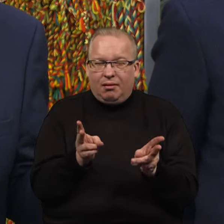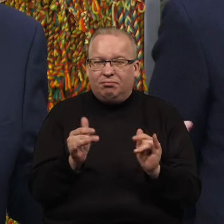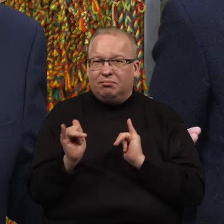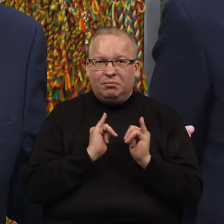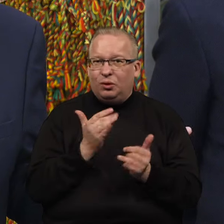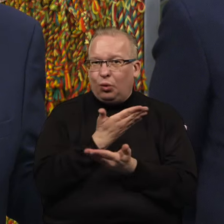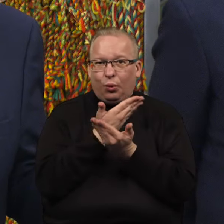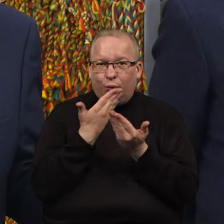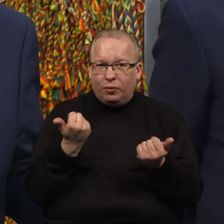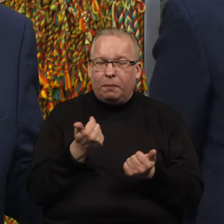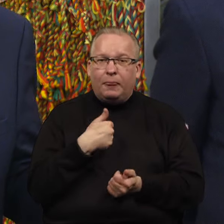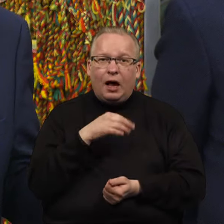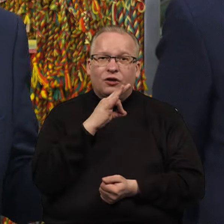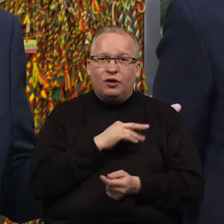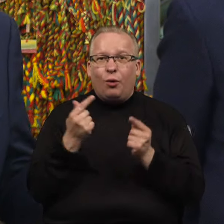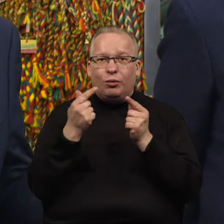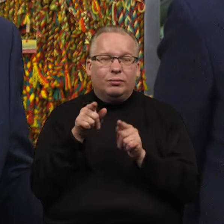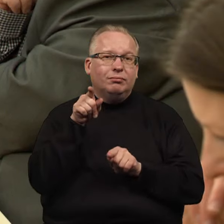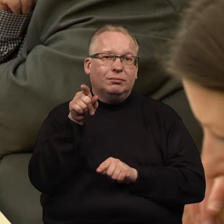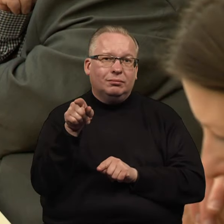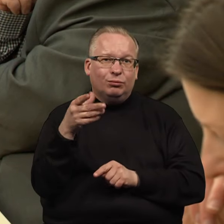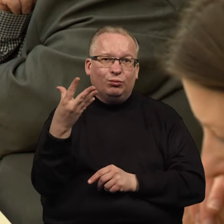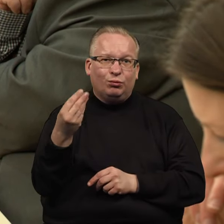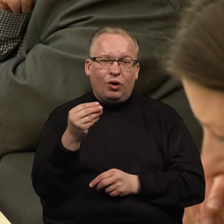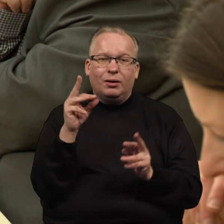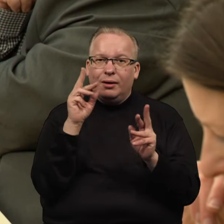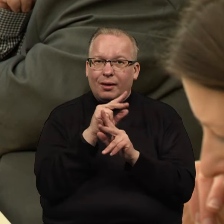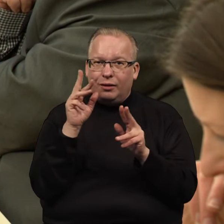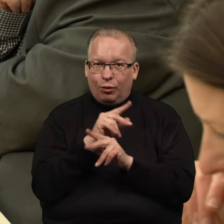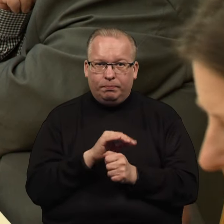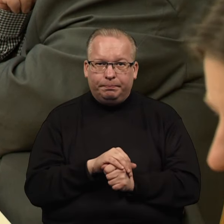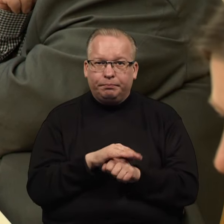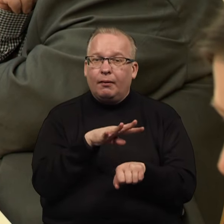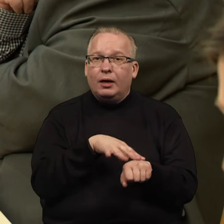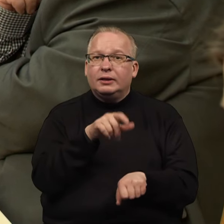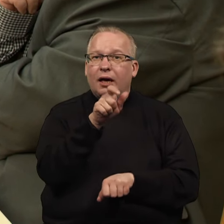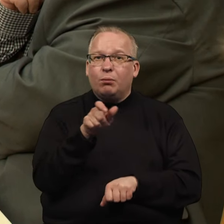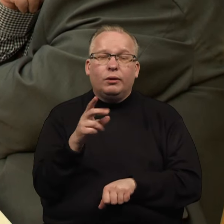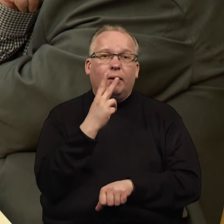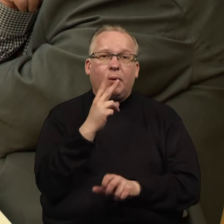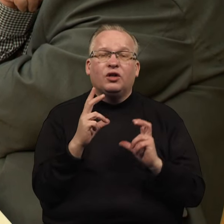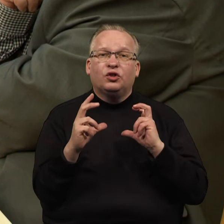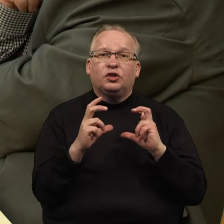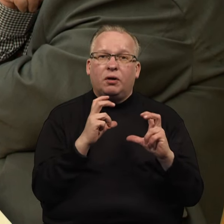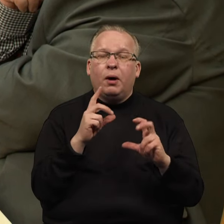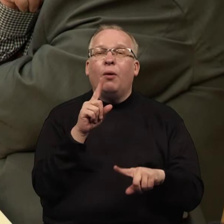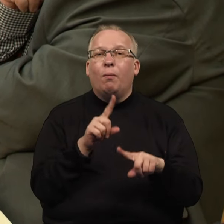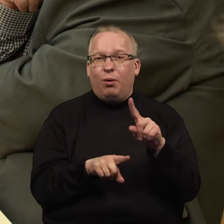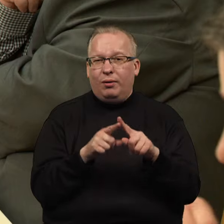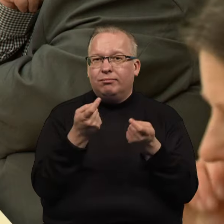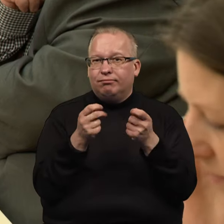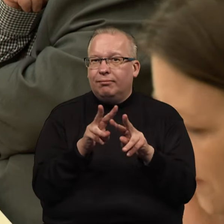Aš tik pasinaudoju varžovų klaidomis. Kai kurie iš seimo narių mato šachmatų ir politikos